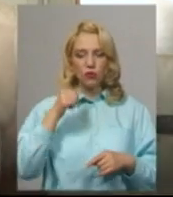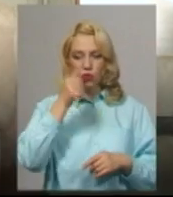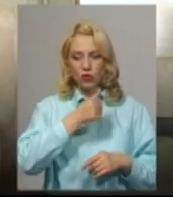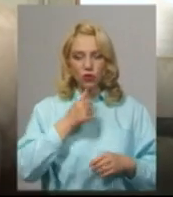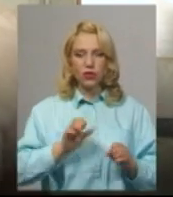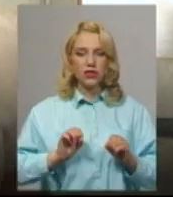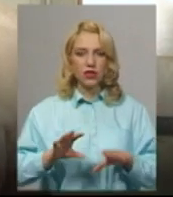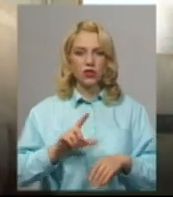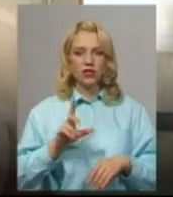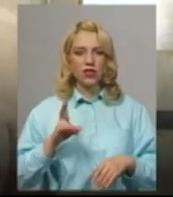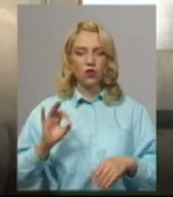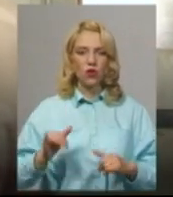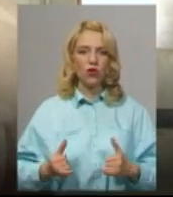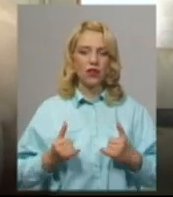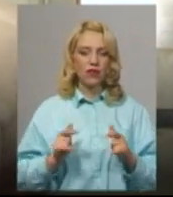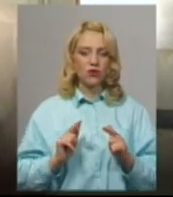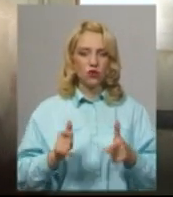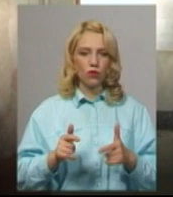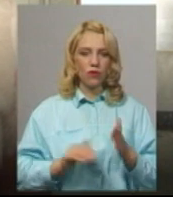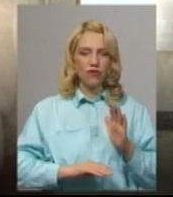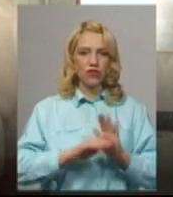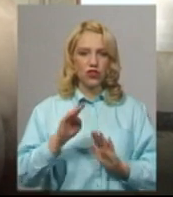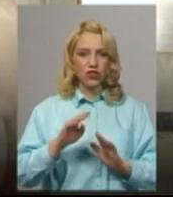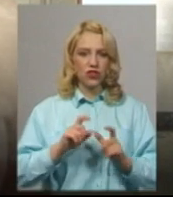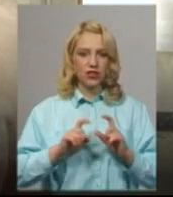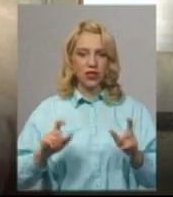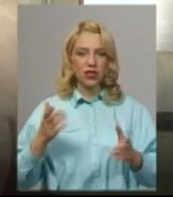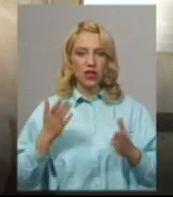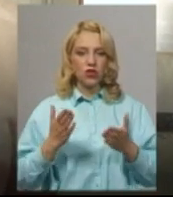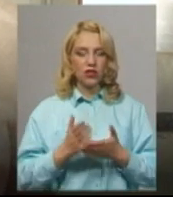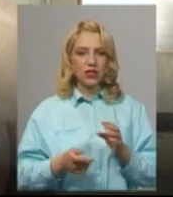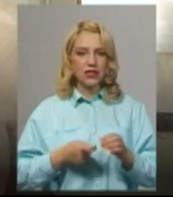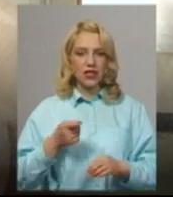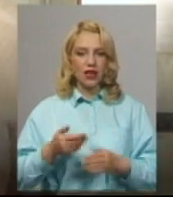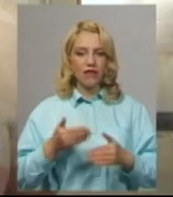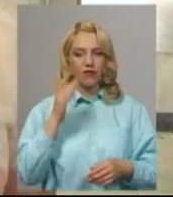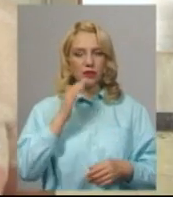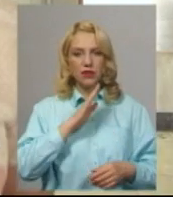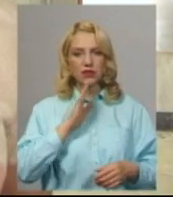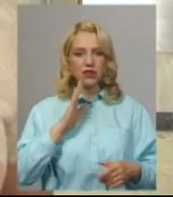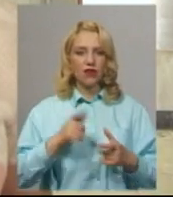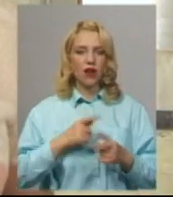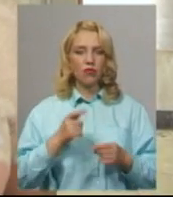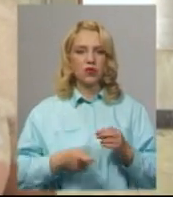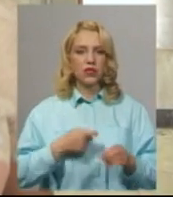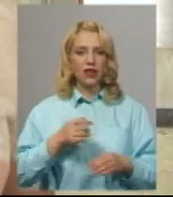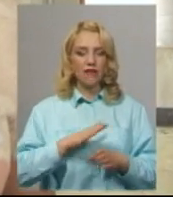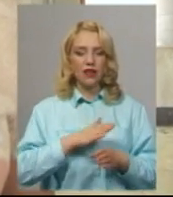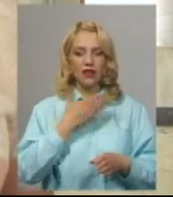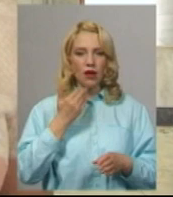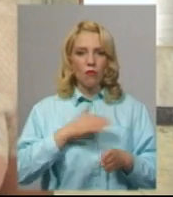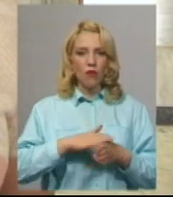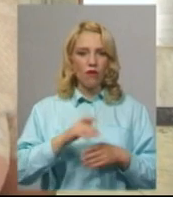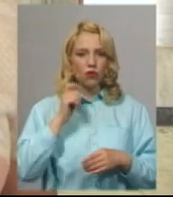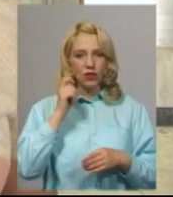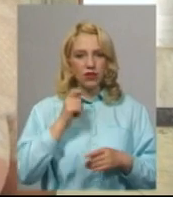незалежне оцінювання учні для вступу в вищі навчальні заклади. Якщо є заява батьків або заяв на повнолітнього учня, він може